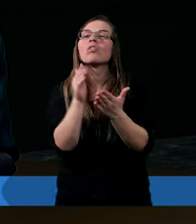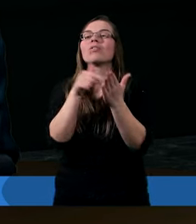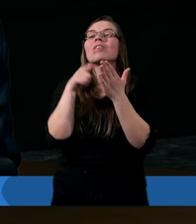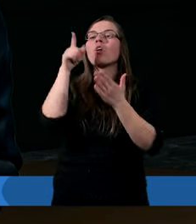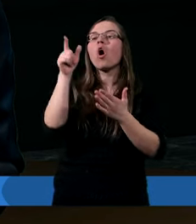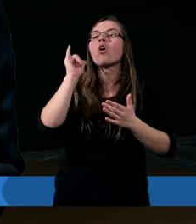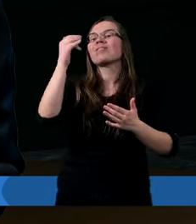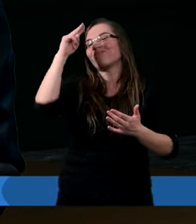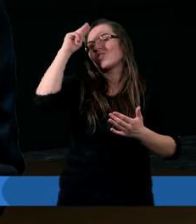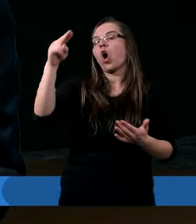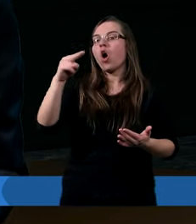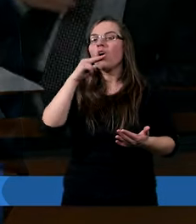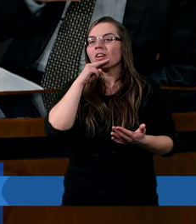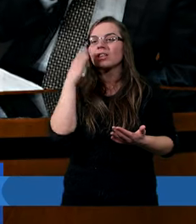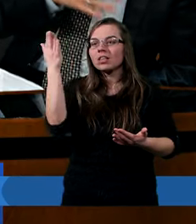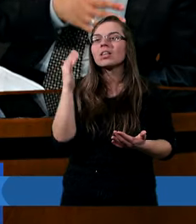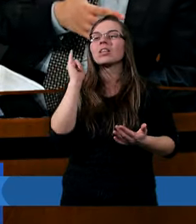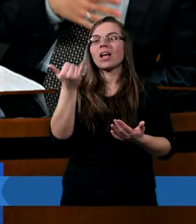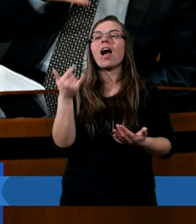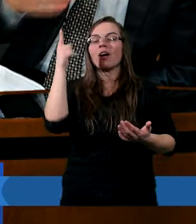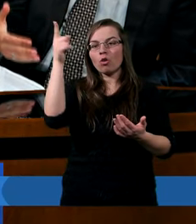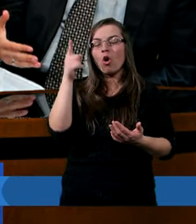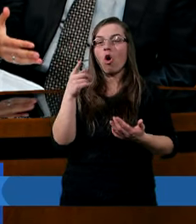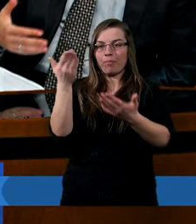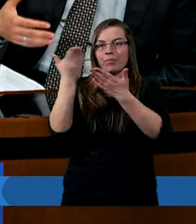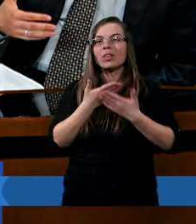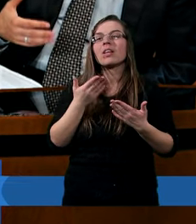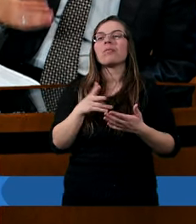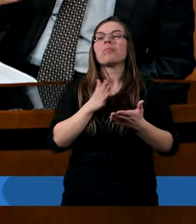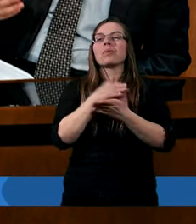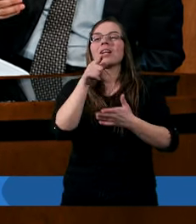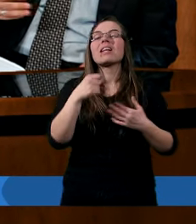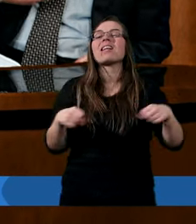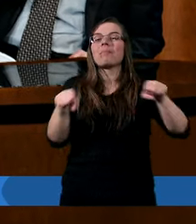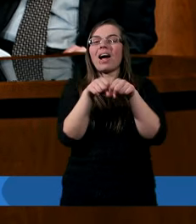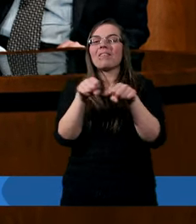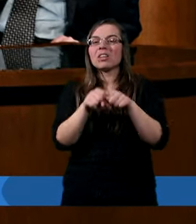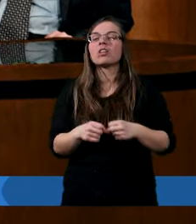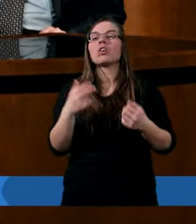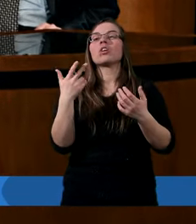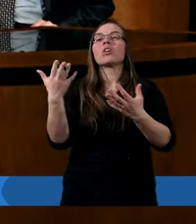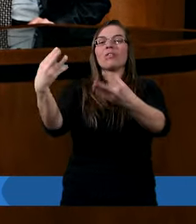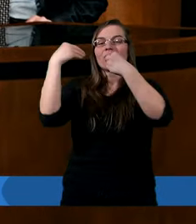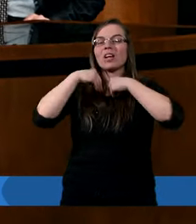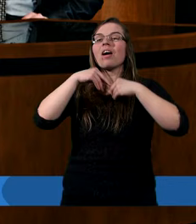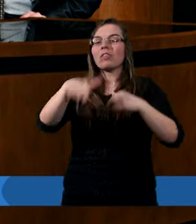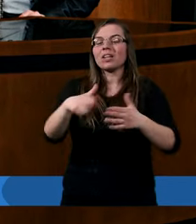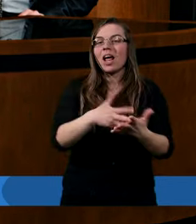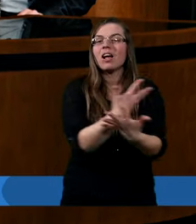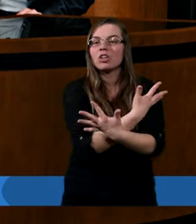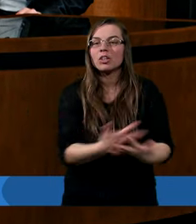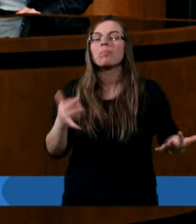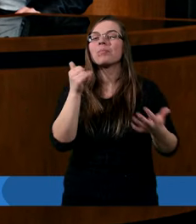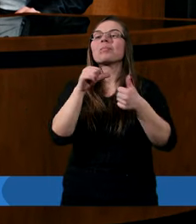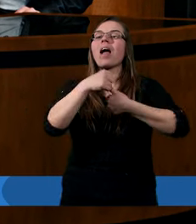sprawiedliwością. On był jako Michał przed wcieleniem sprawiedliwy, przeżył życie na tej ziemi jako